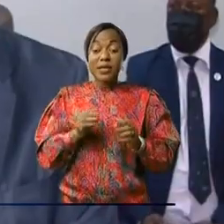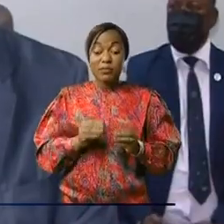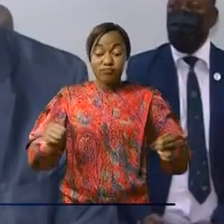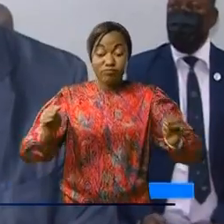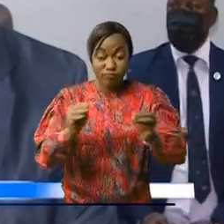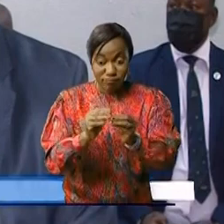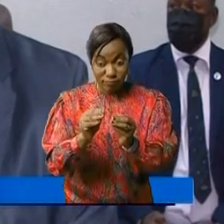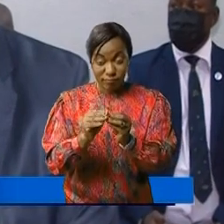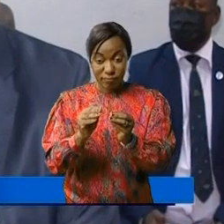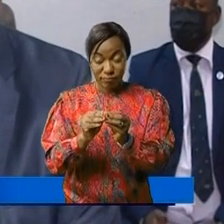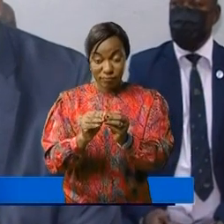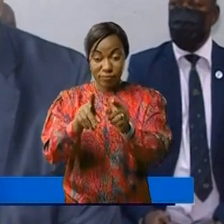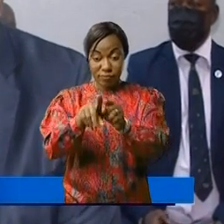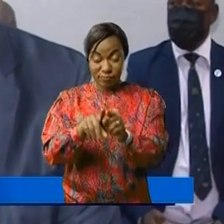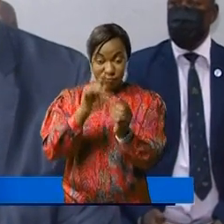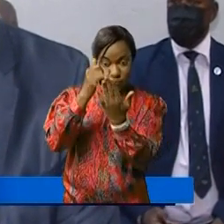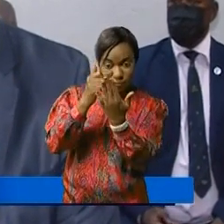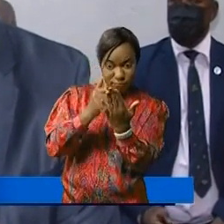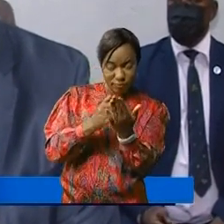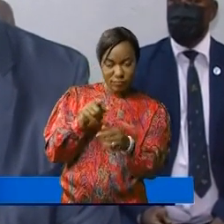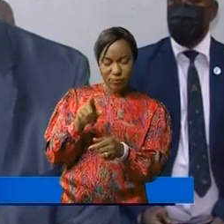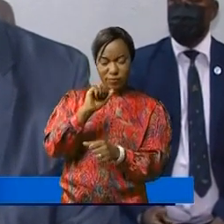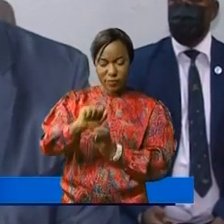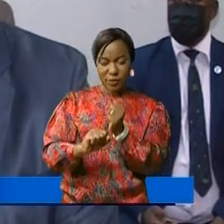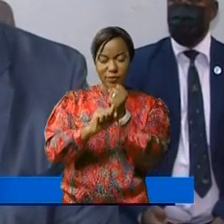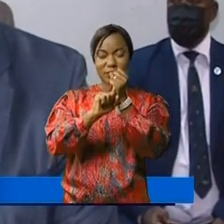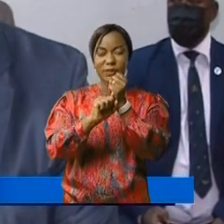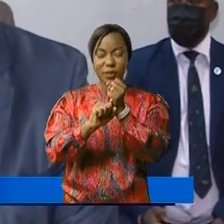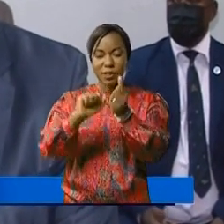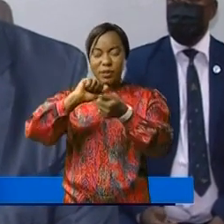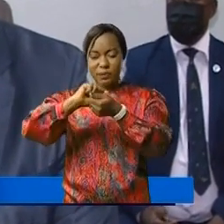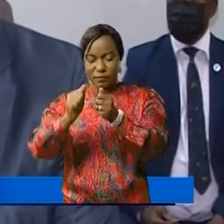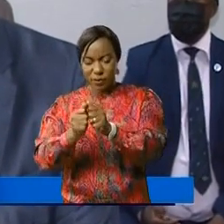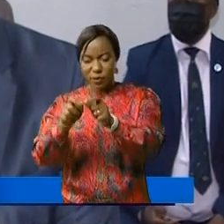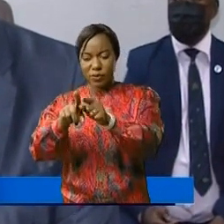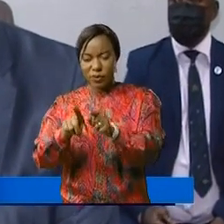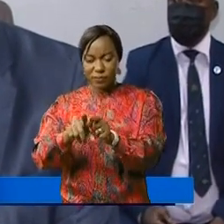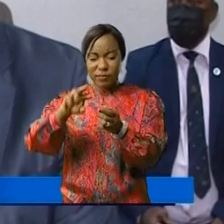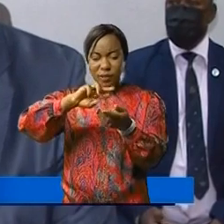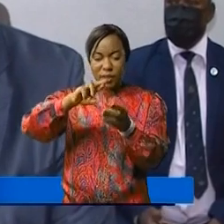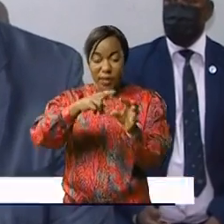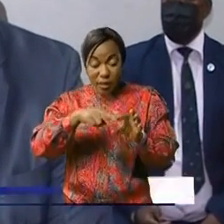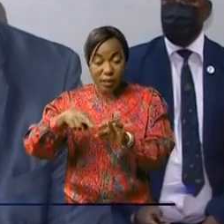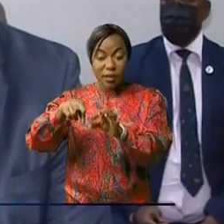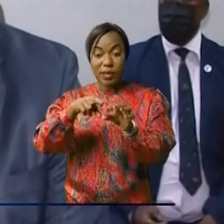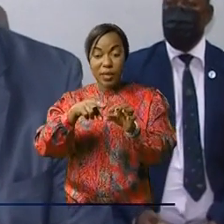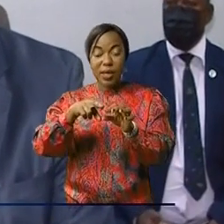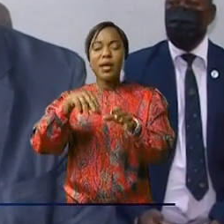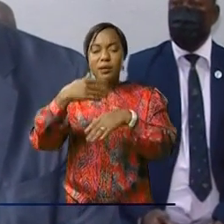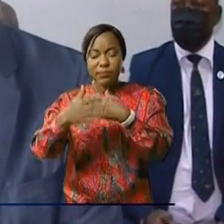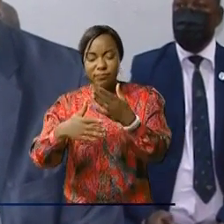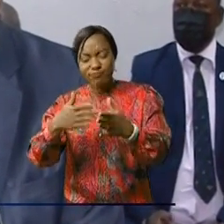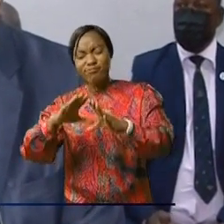les différentes activités identifiées susceptibles de renforcer la concurrence, la régulation, la réalisation du